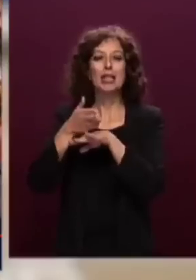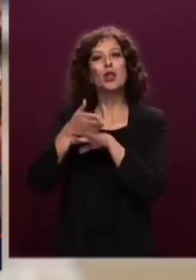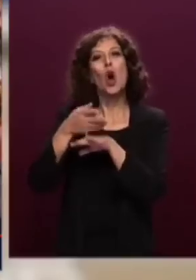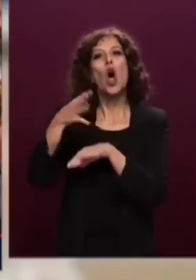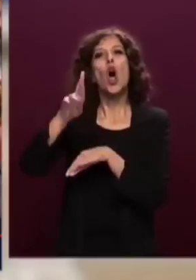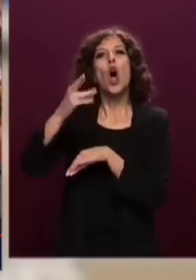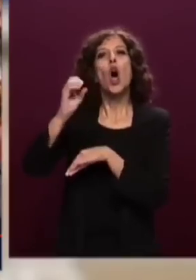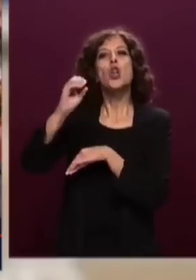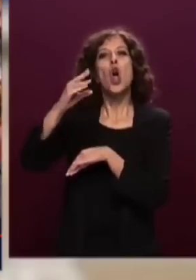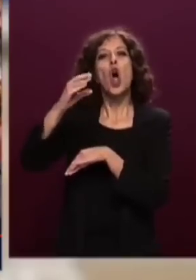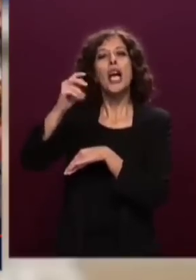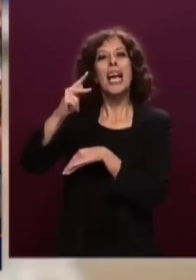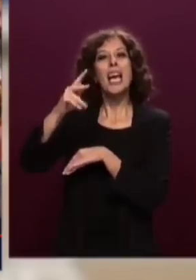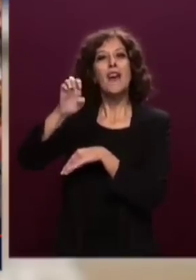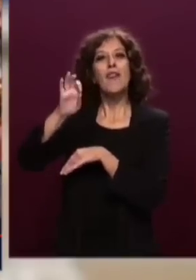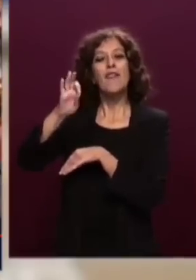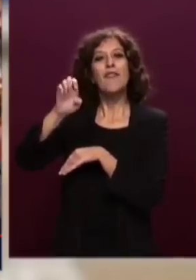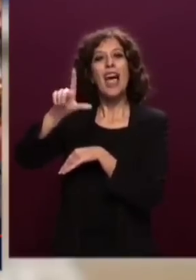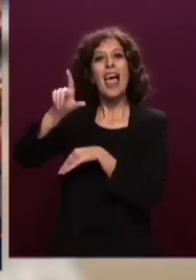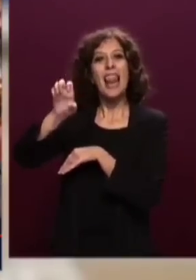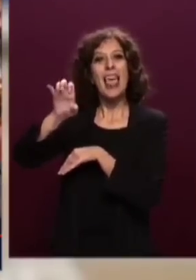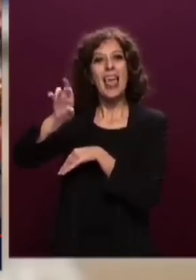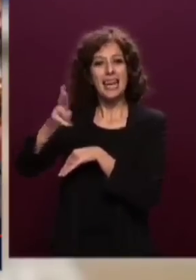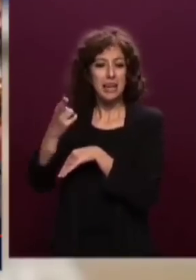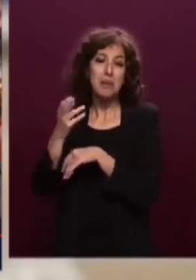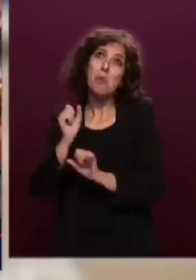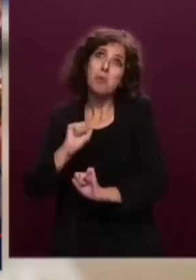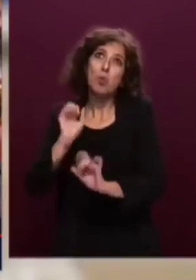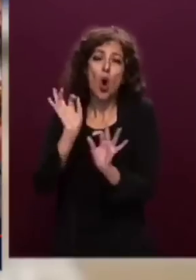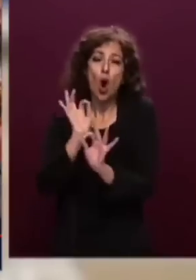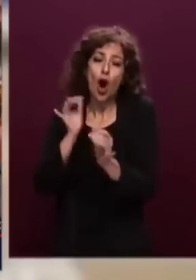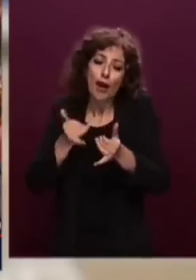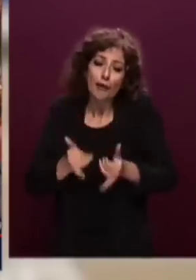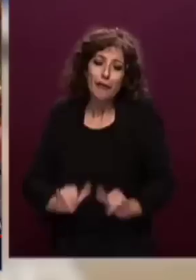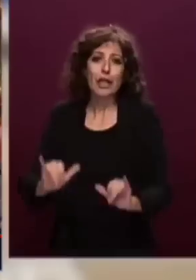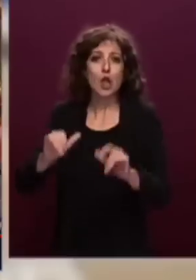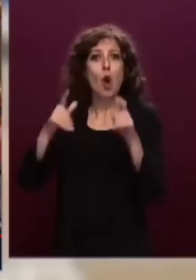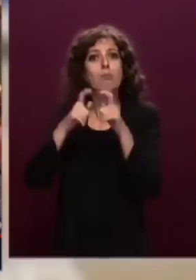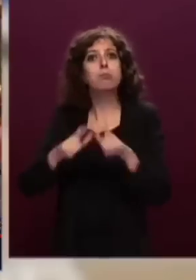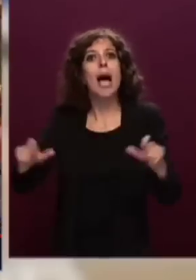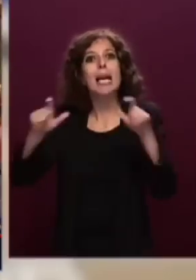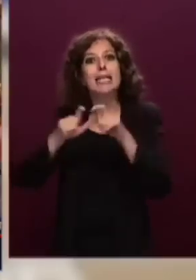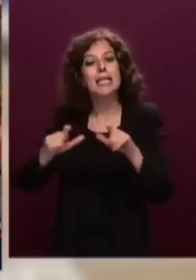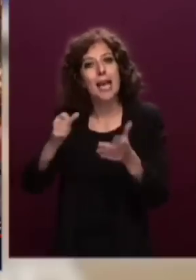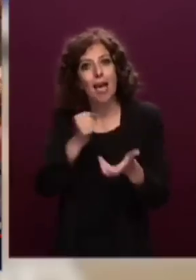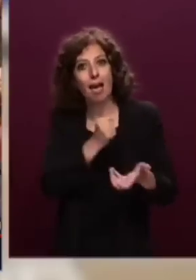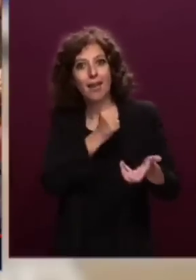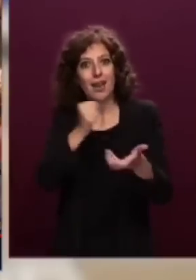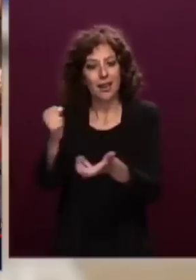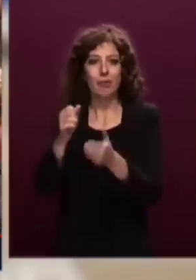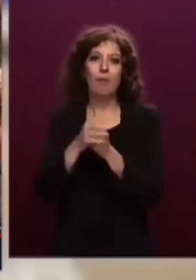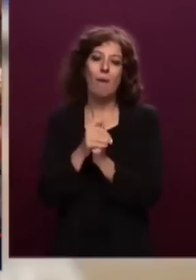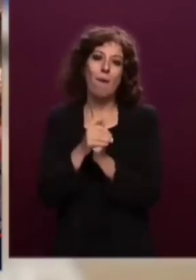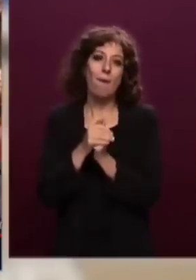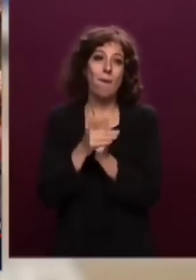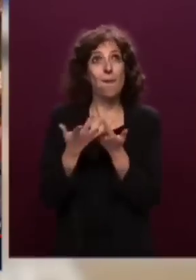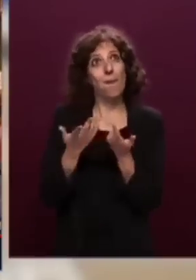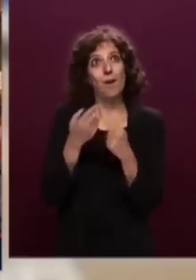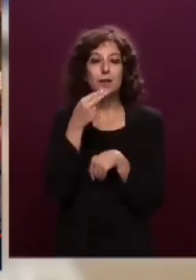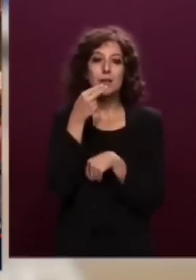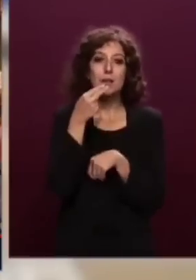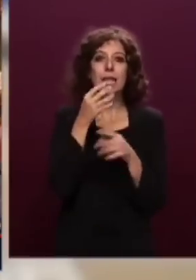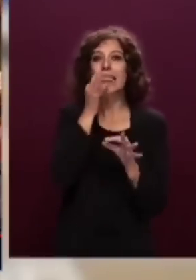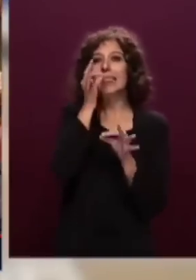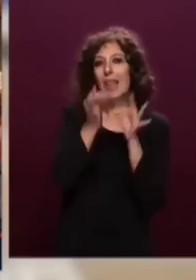direttivo di Bildenberg, figlio di banchiere. Tutte definizioni che accompagnano il nome e il cognome di Mario Monti.